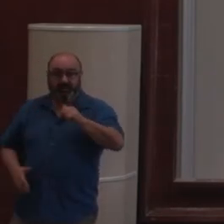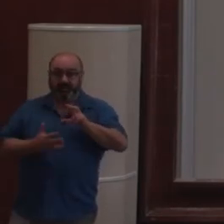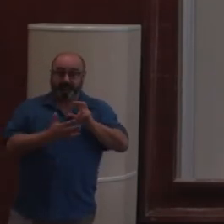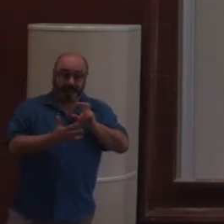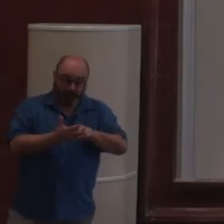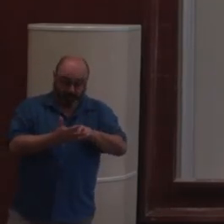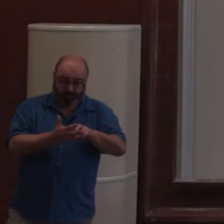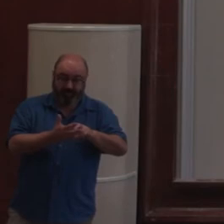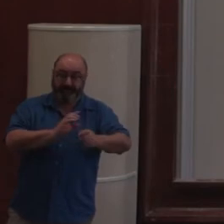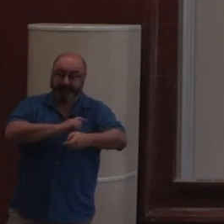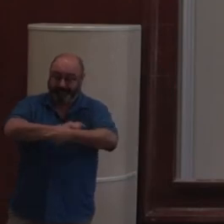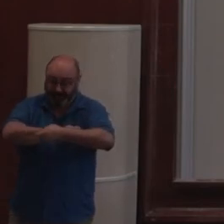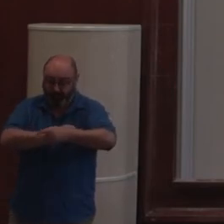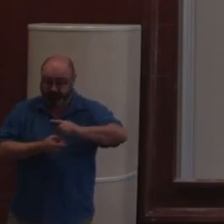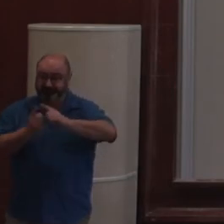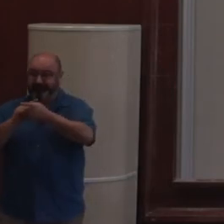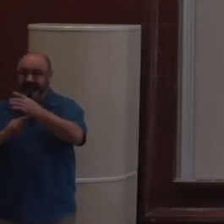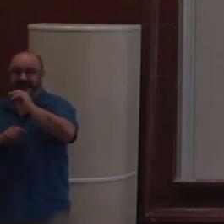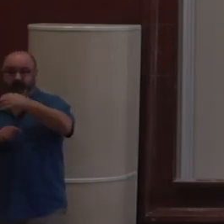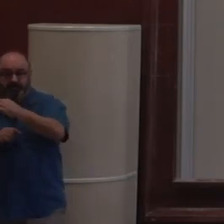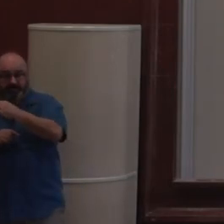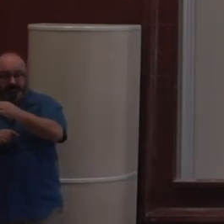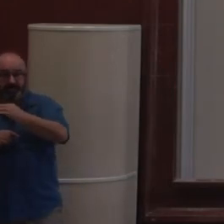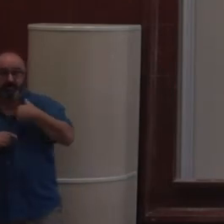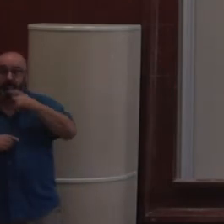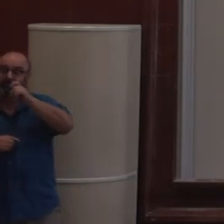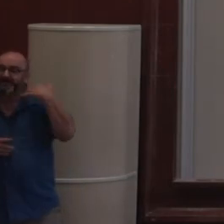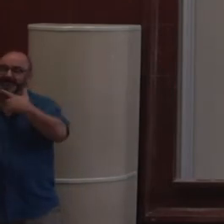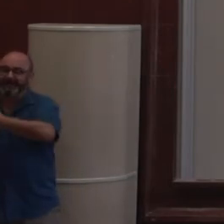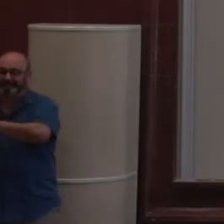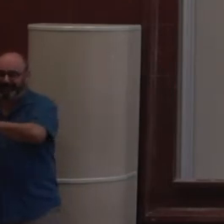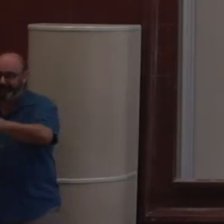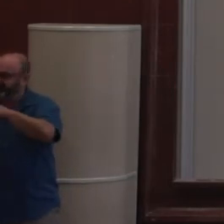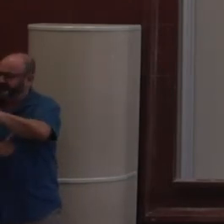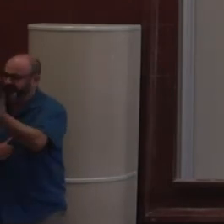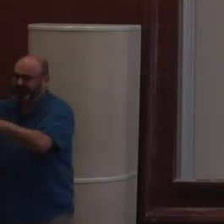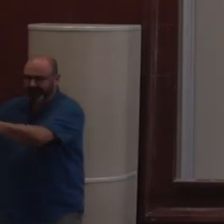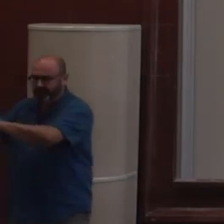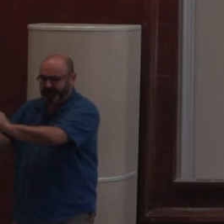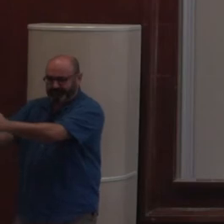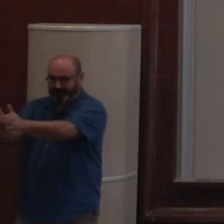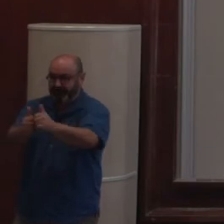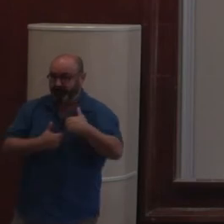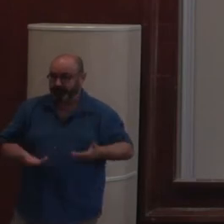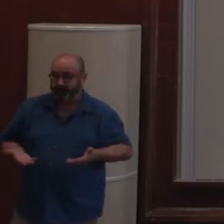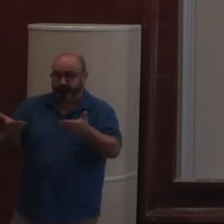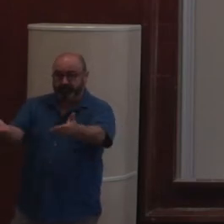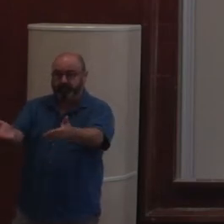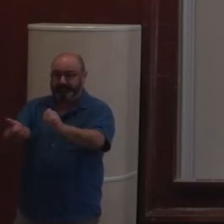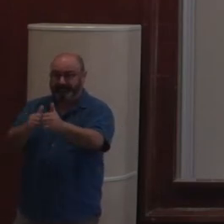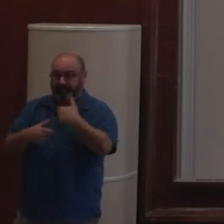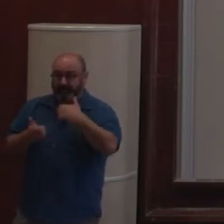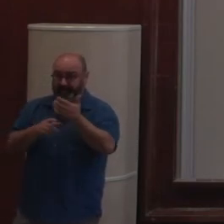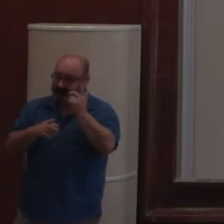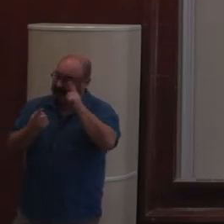fait du Python, est passée au front. Et c'était assez rigolo parce que jeudi, quand on a lancé le sprint, donc chaque équipe a présenté son sprint. Et moi, j'ai présenté en disant, là, on